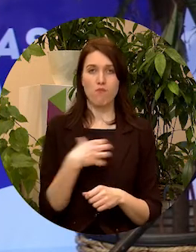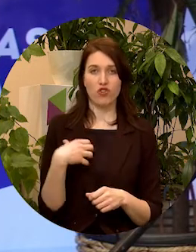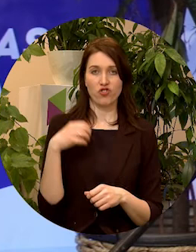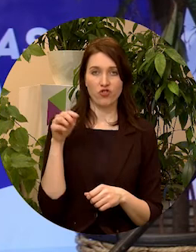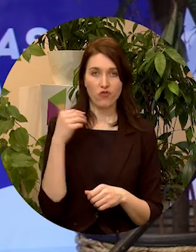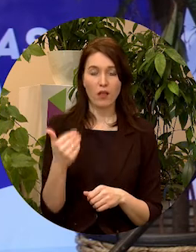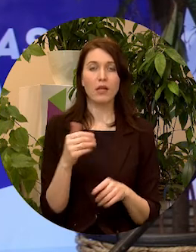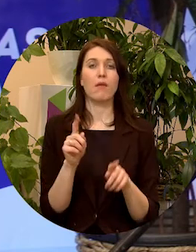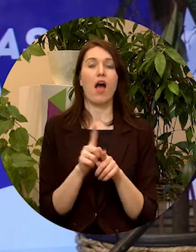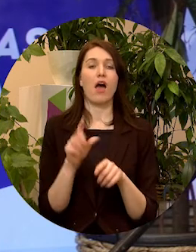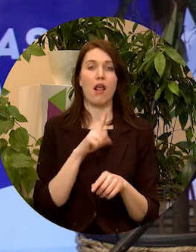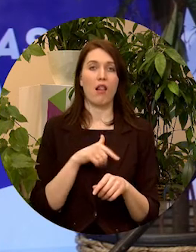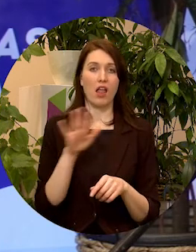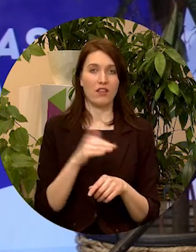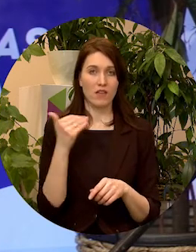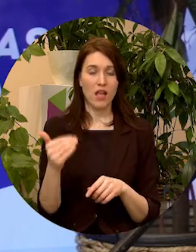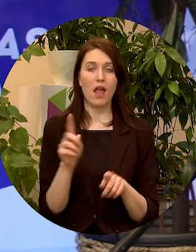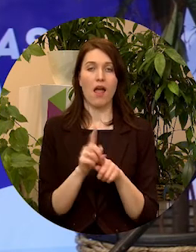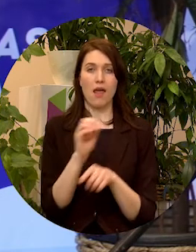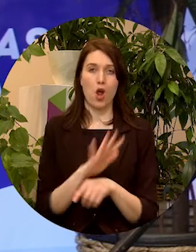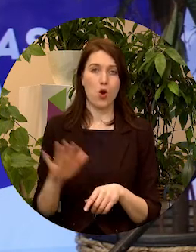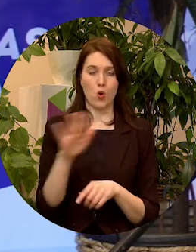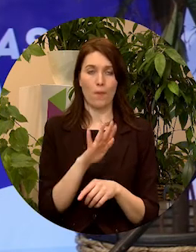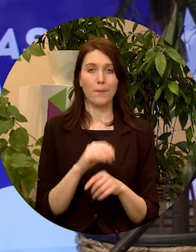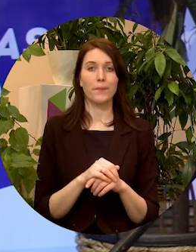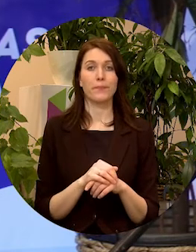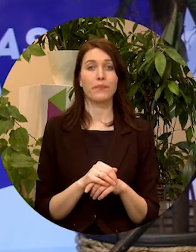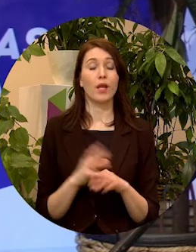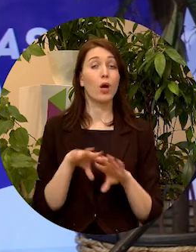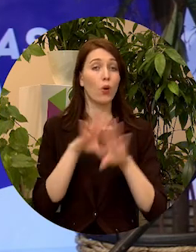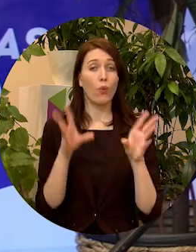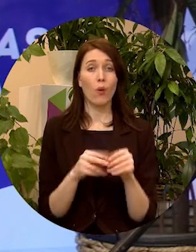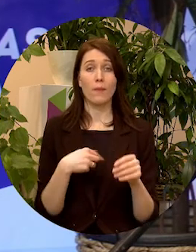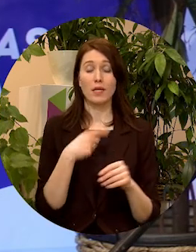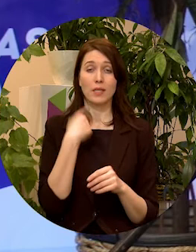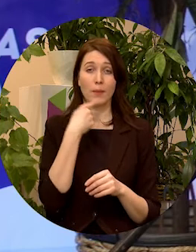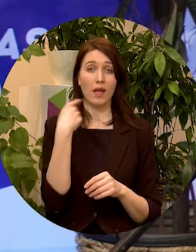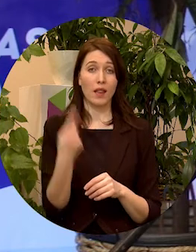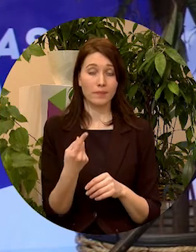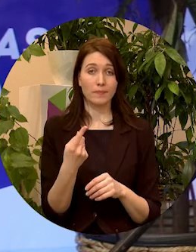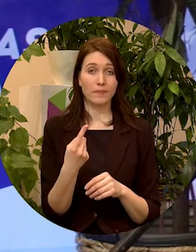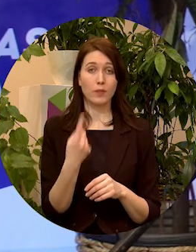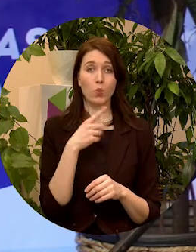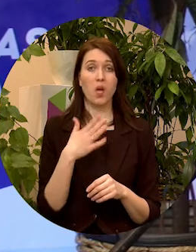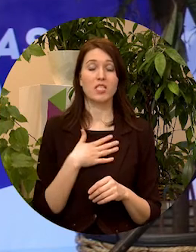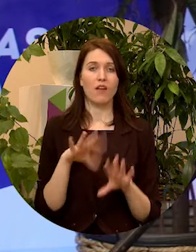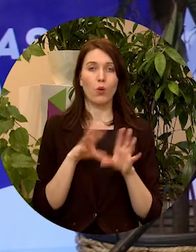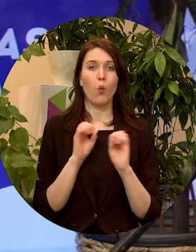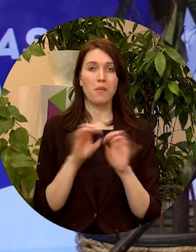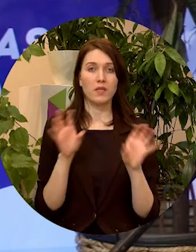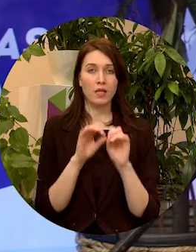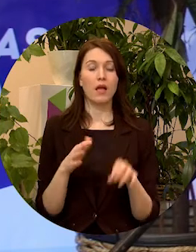valstī, gan Eiropai kopumā. Tāds kopsaucējs vēl, ko es gribēju minēt no savas tāstījuma.